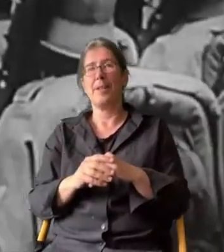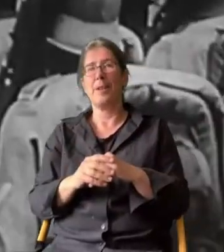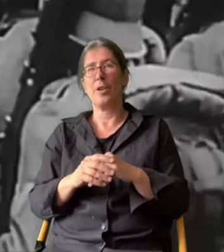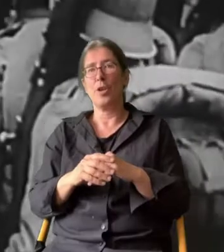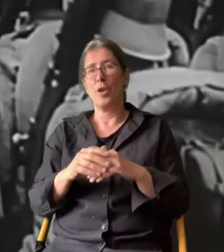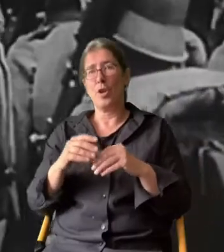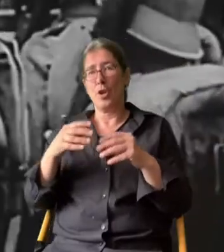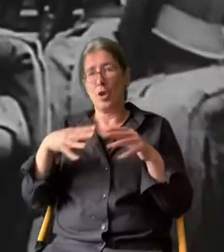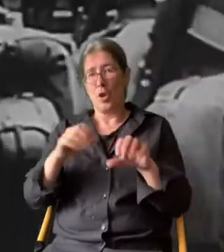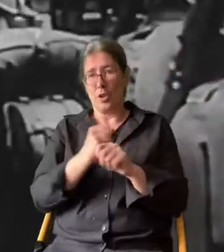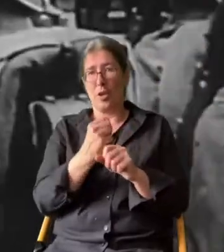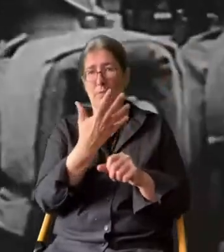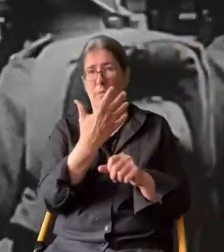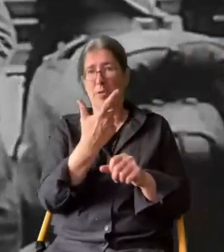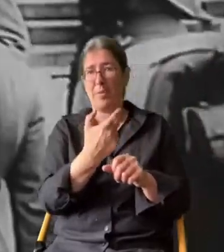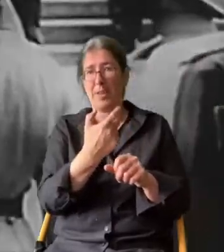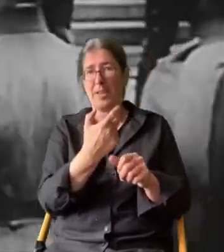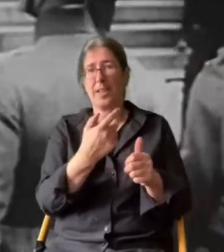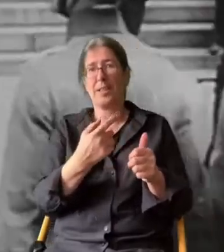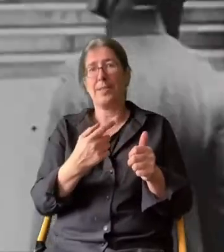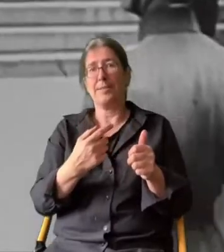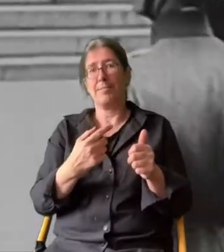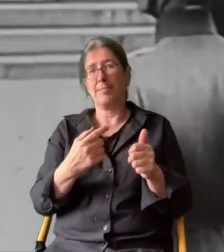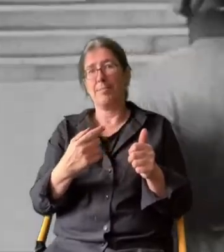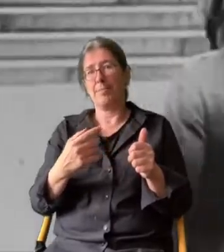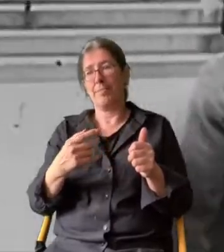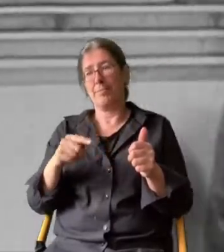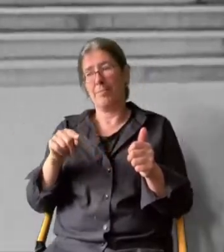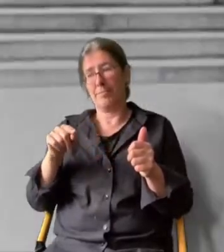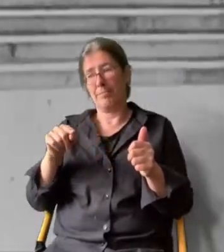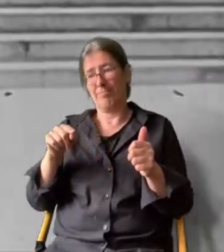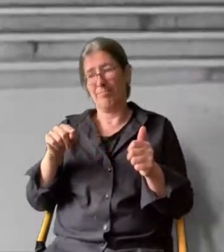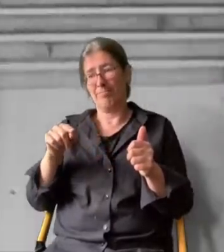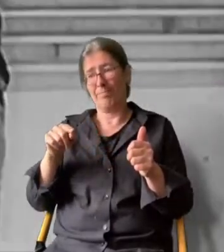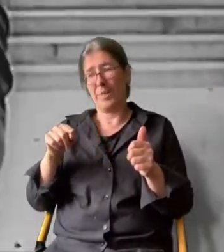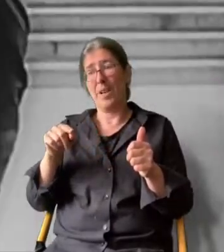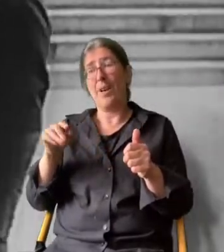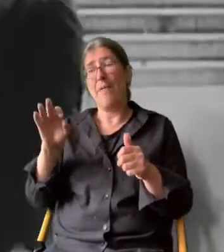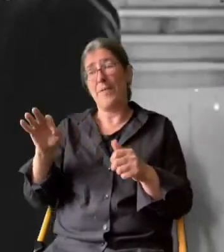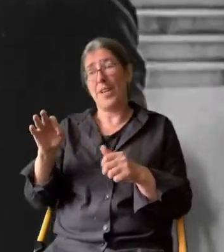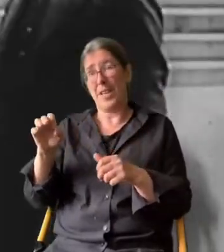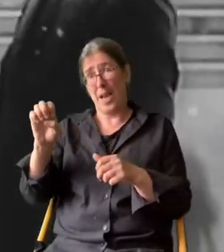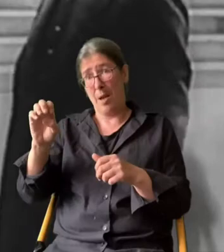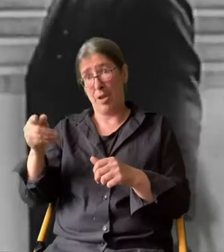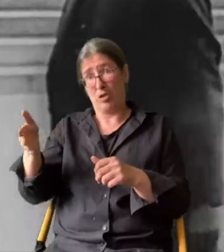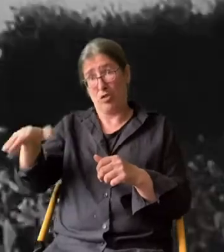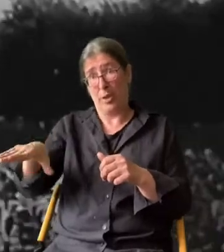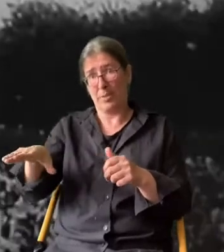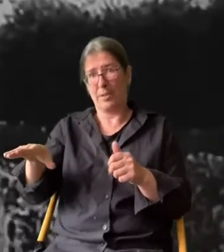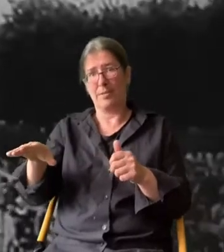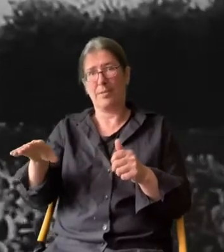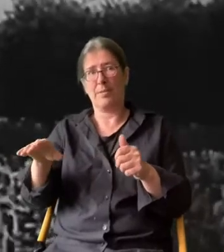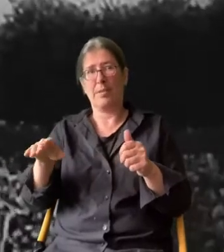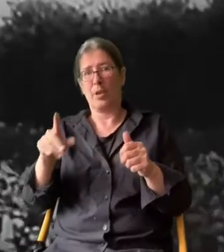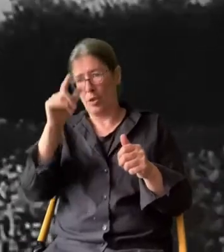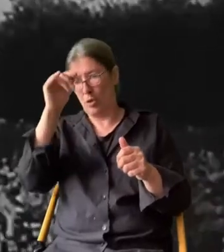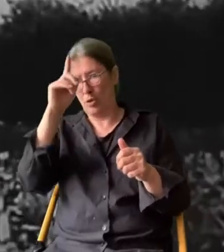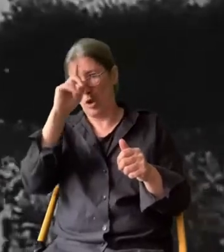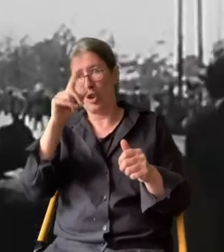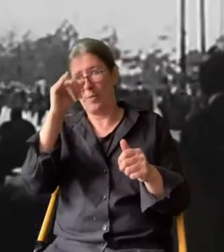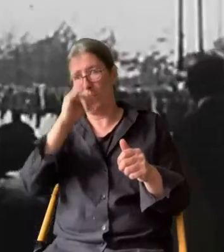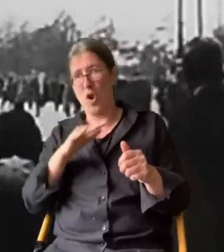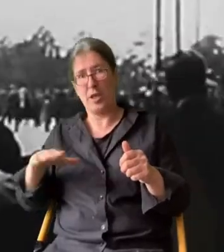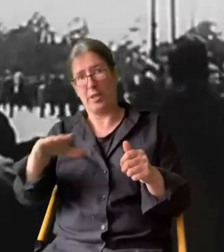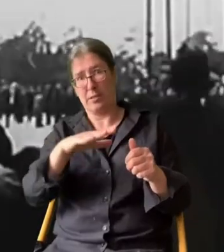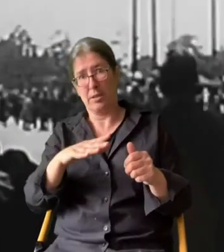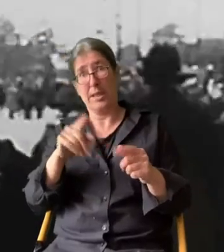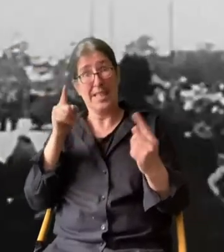1925 gibt es einen markanten Einschnitt. Der überzeugte Republikaner, Friedrich Ebert, stirbt. Und zum Nachfolger